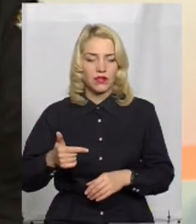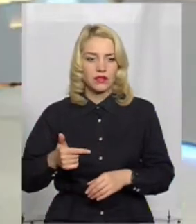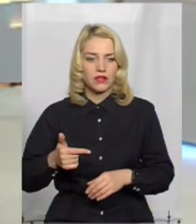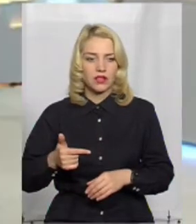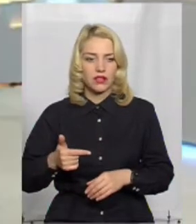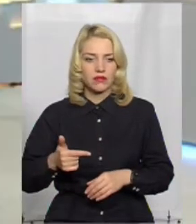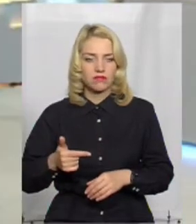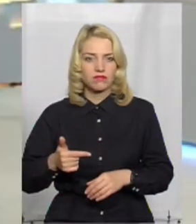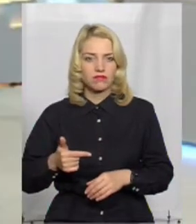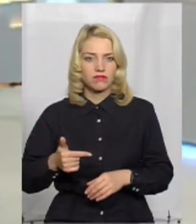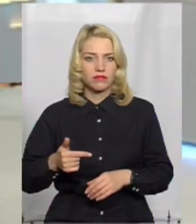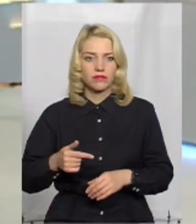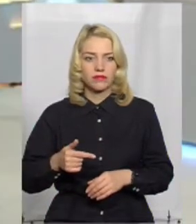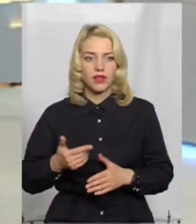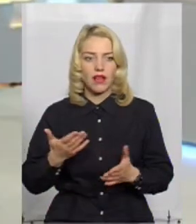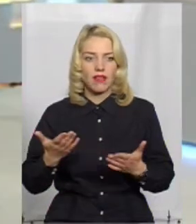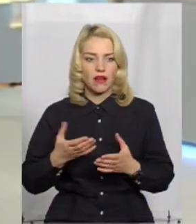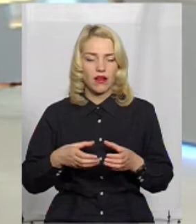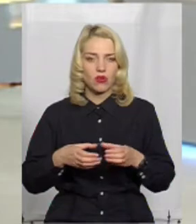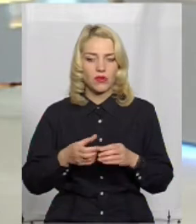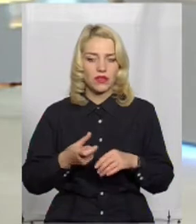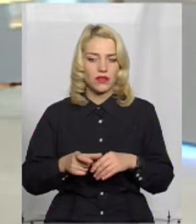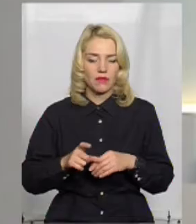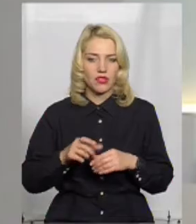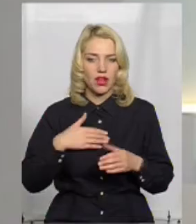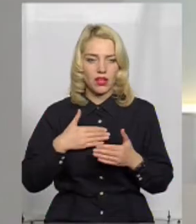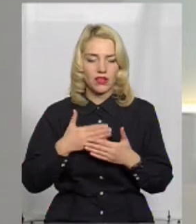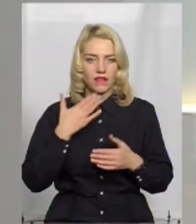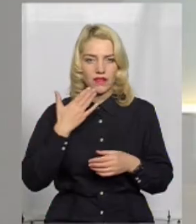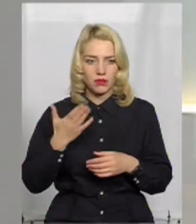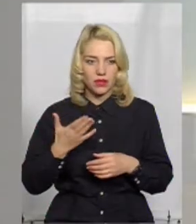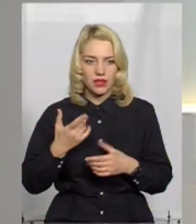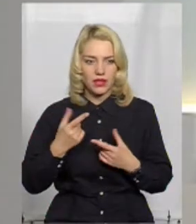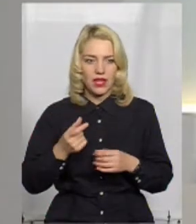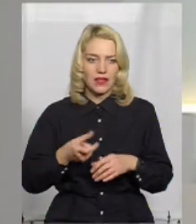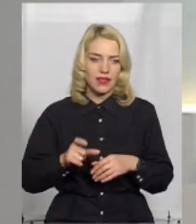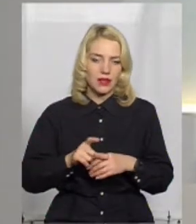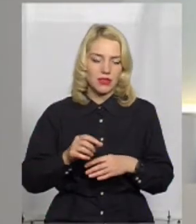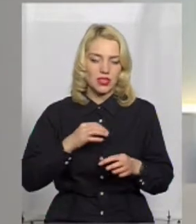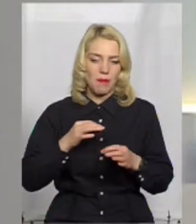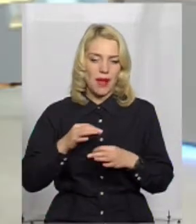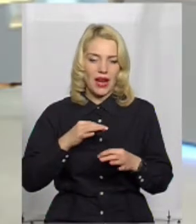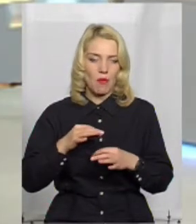А яка громада найбільш активна? Де найбільше перемовників? Ну, в Летичеві.